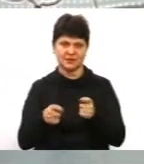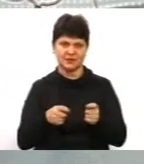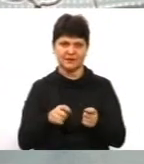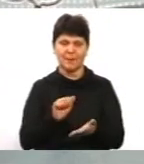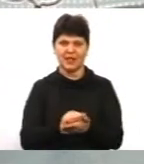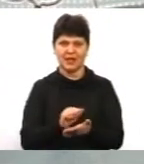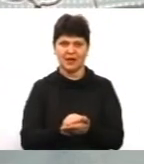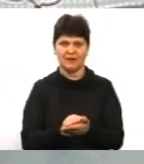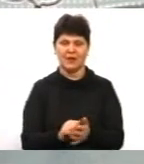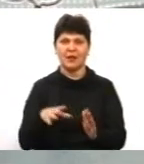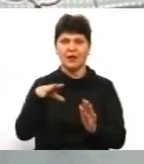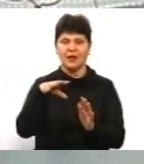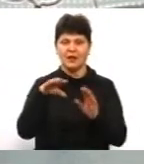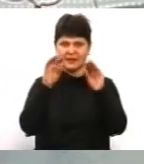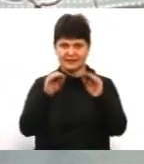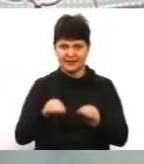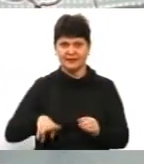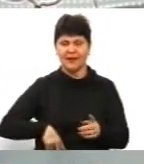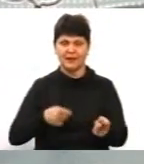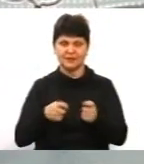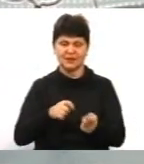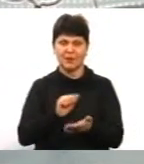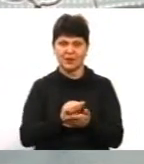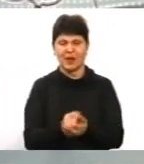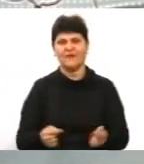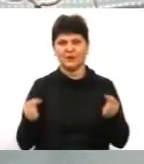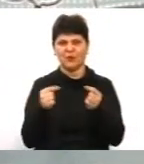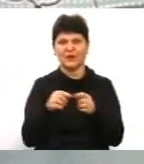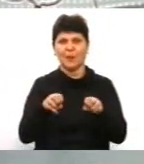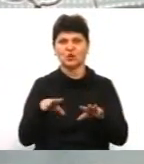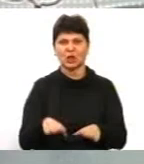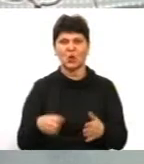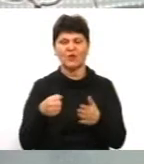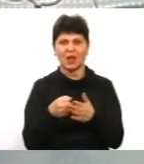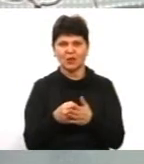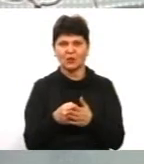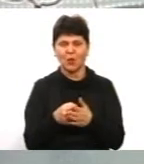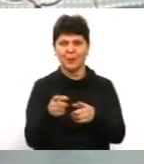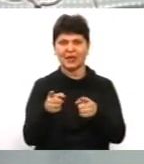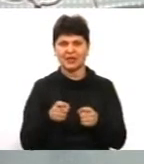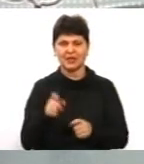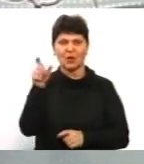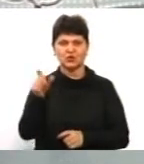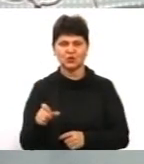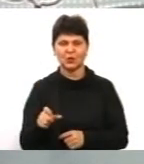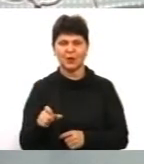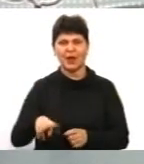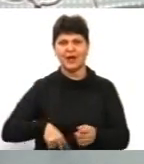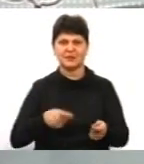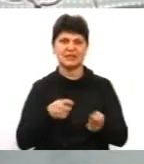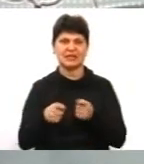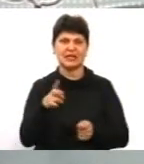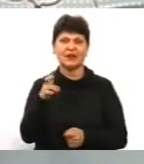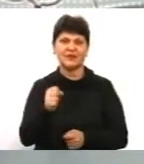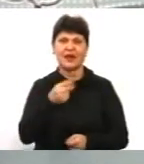Складений адміністративний матеріал – це винесена відповідна постанова за притягнення особи до адміністративної відповідальності.